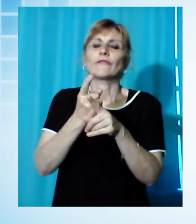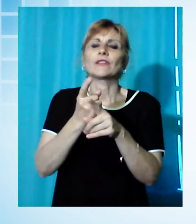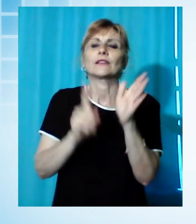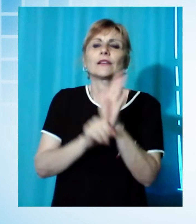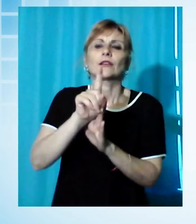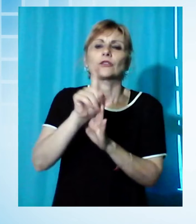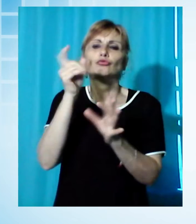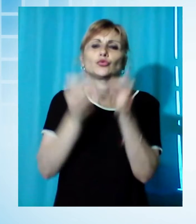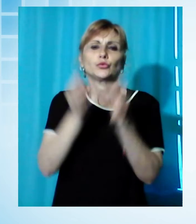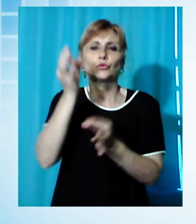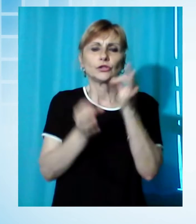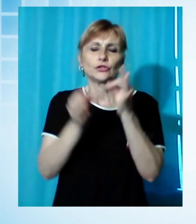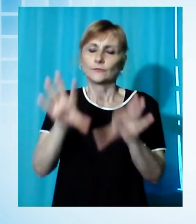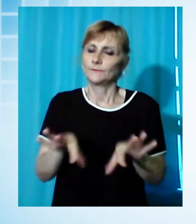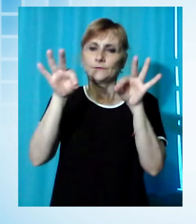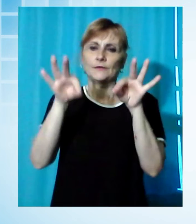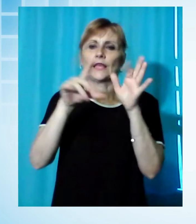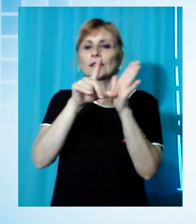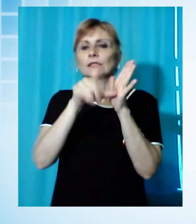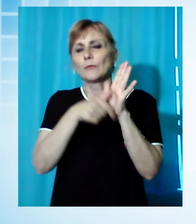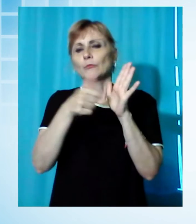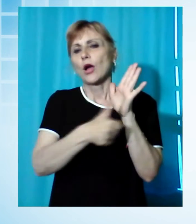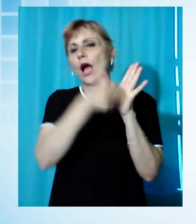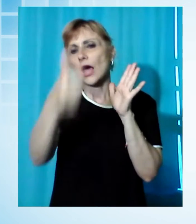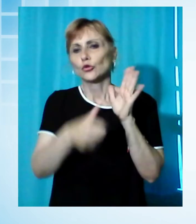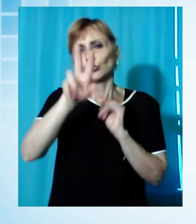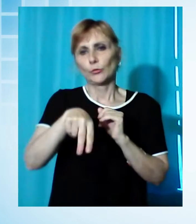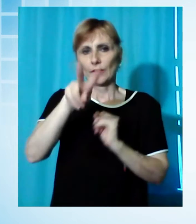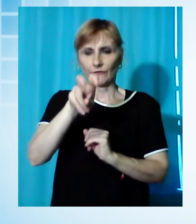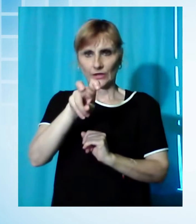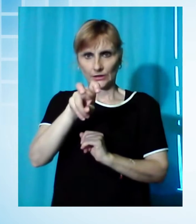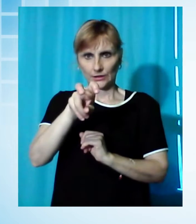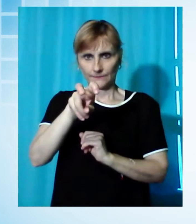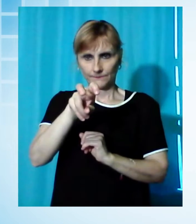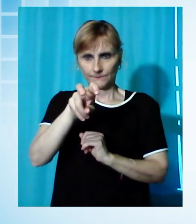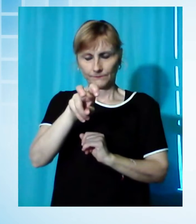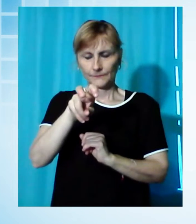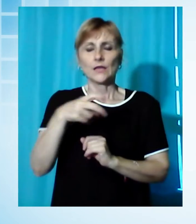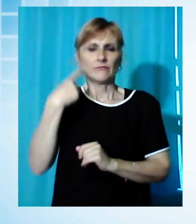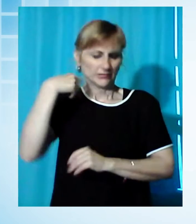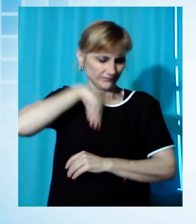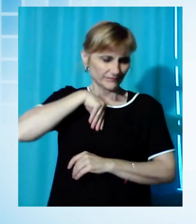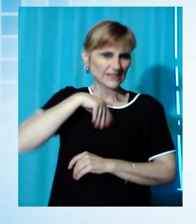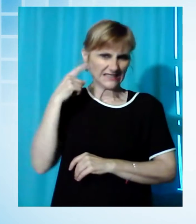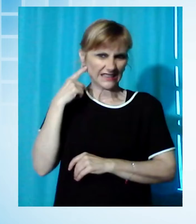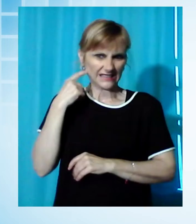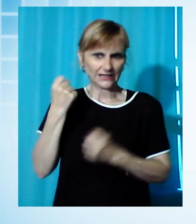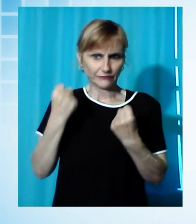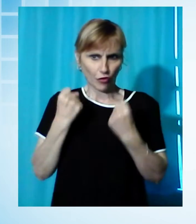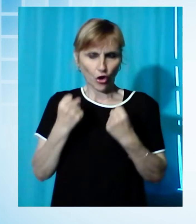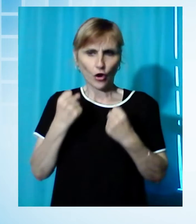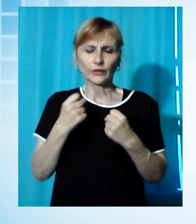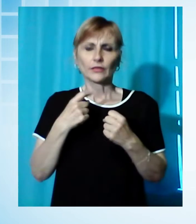2020, problematica questa molto sentita in particolare dalle imprese commerciali e dai negozi di vicinato.